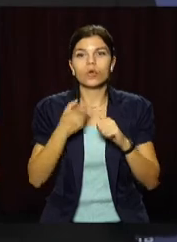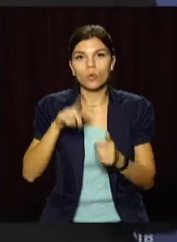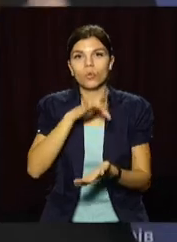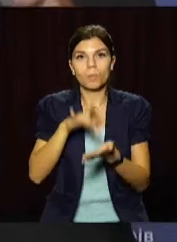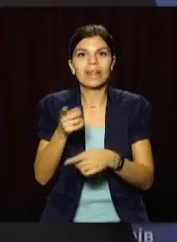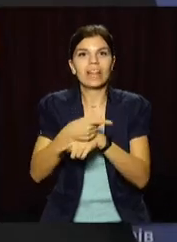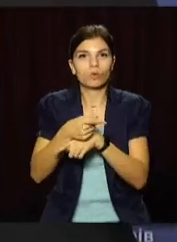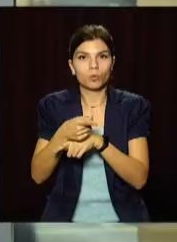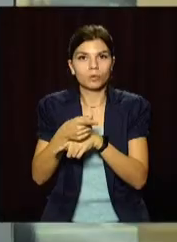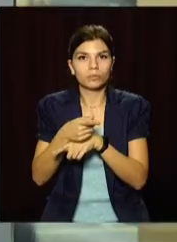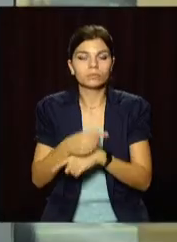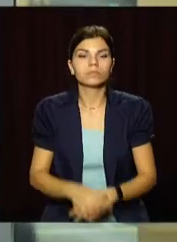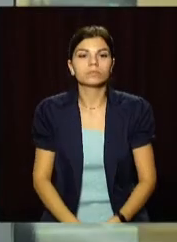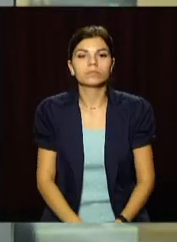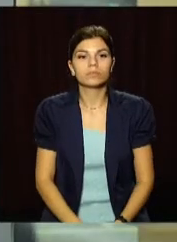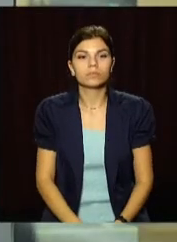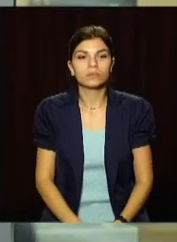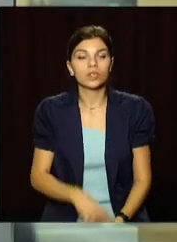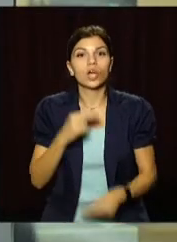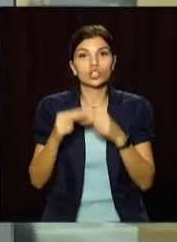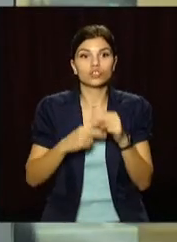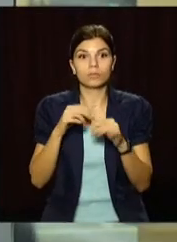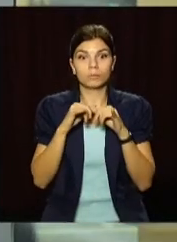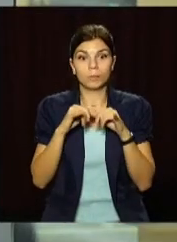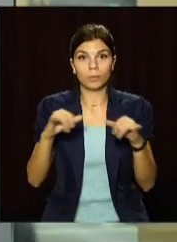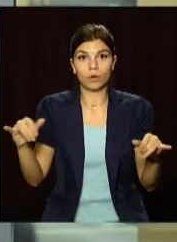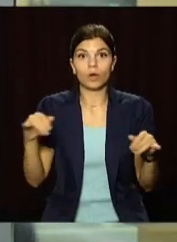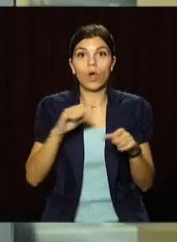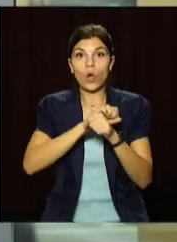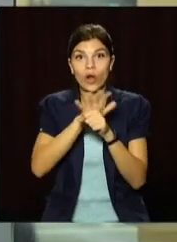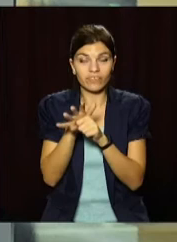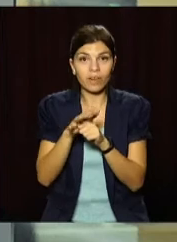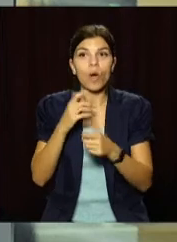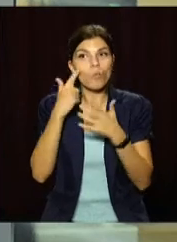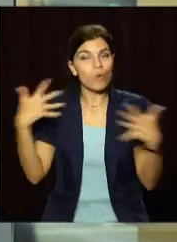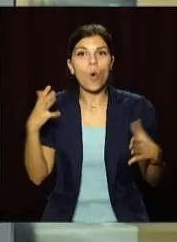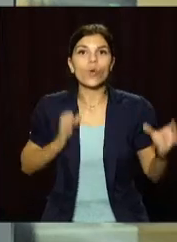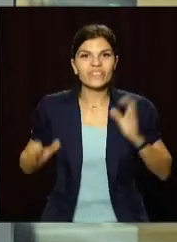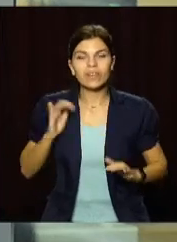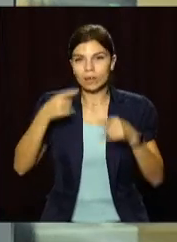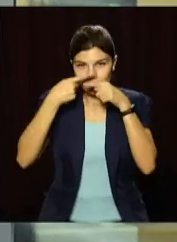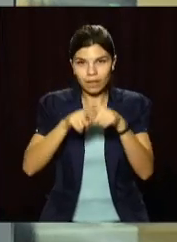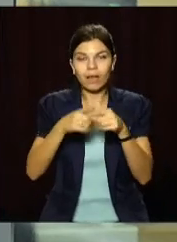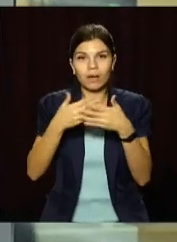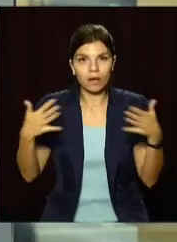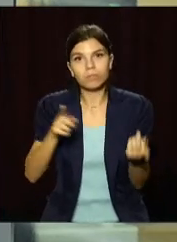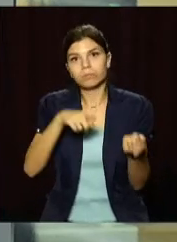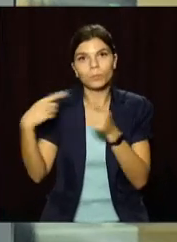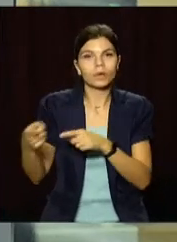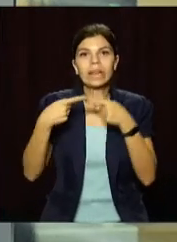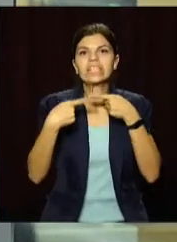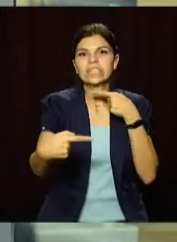місто Тернопіль. Через стрімке поширення коронавірусу більшість університетів і профтехів області перейшли на